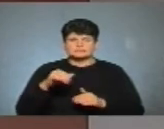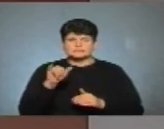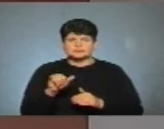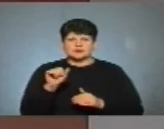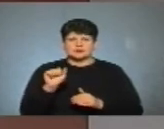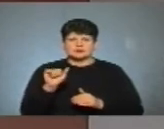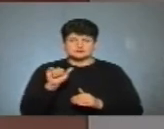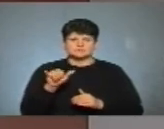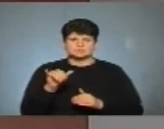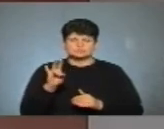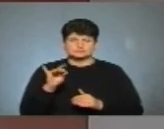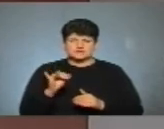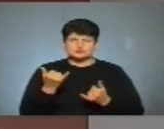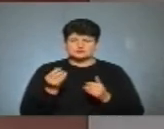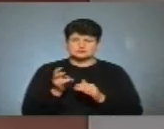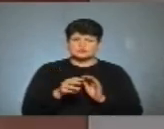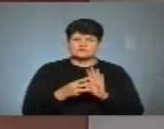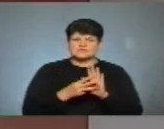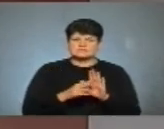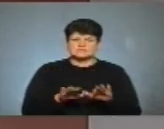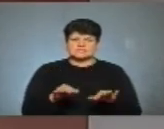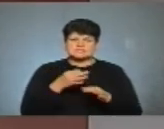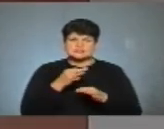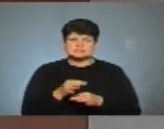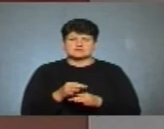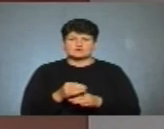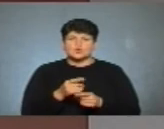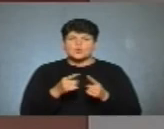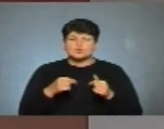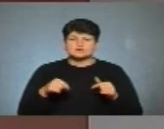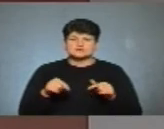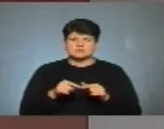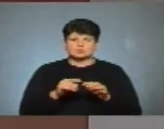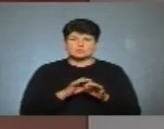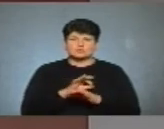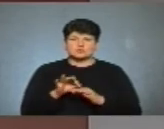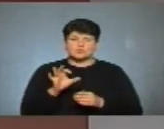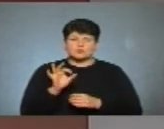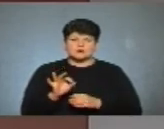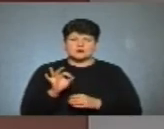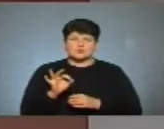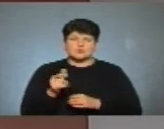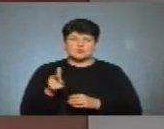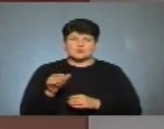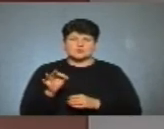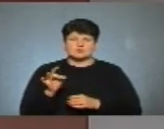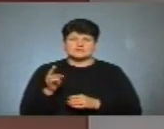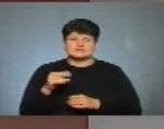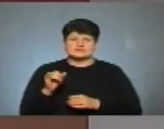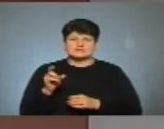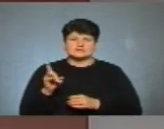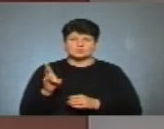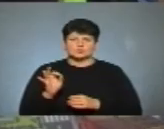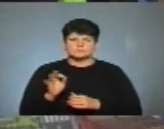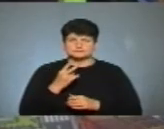ці заняття відвідали вісім дітей, розповіла ініціаторка проєкту Ольга Гордієнко. Як це було, бачила Любов Гадомська.